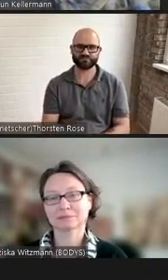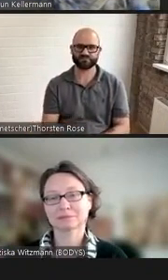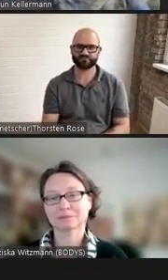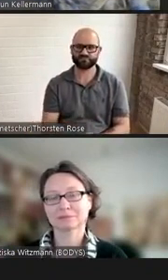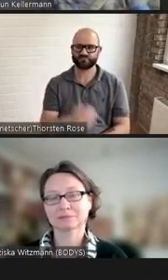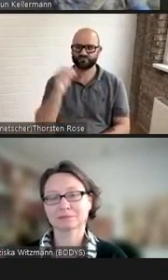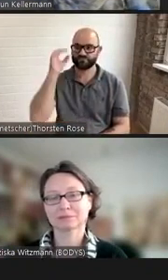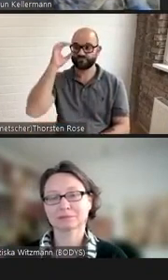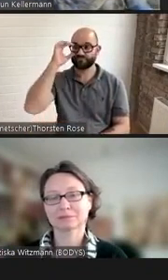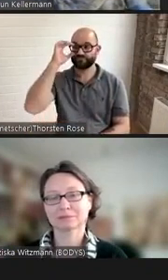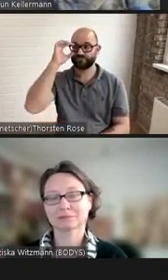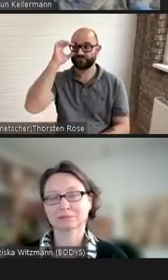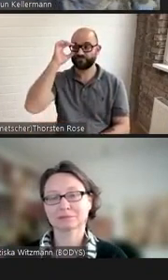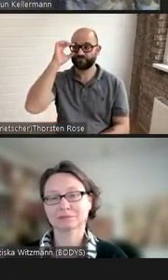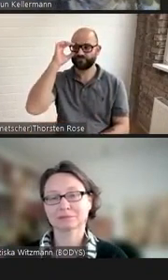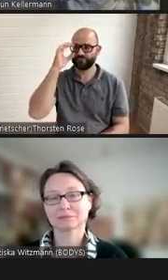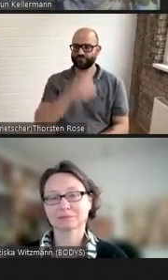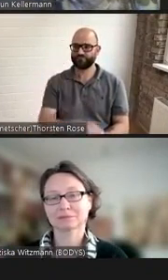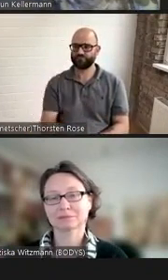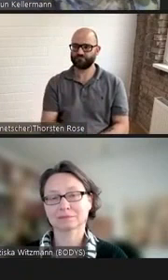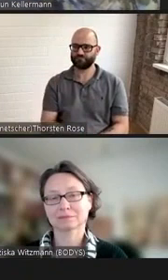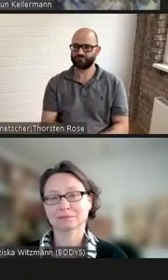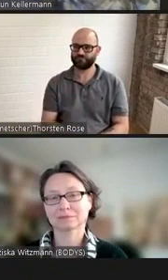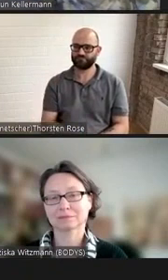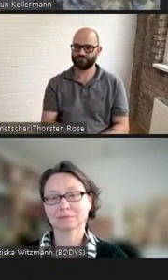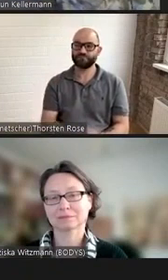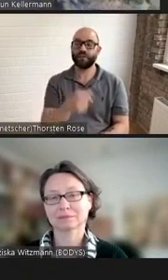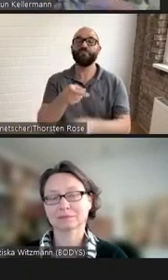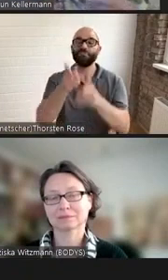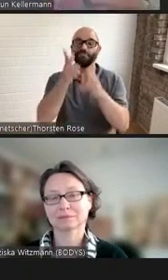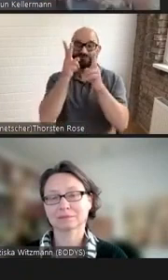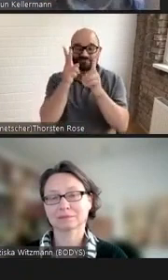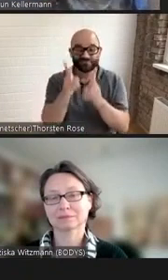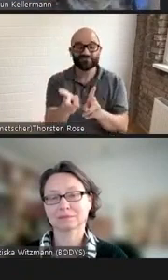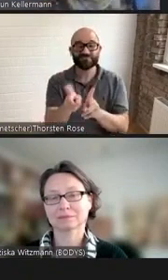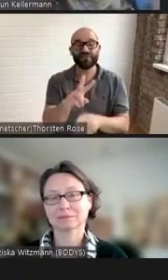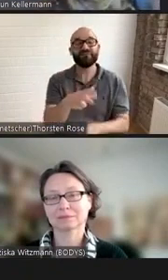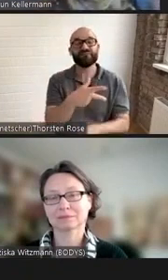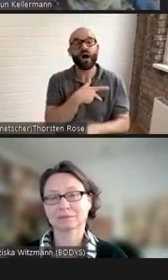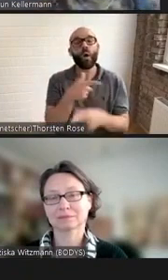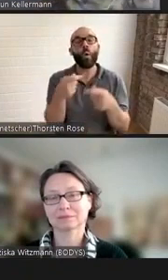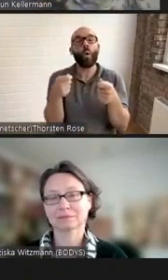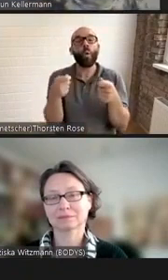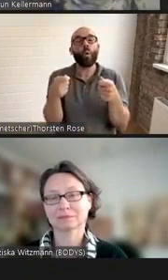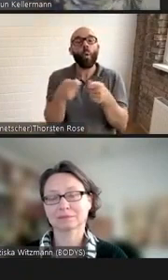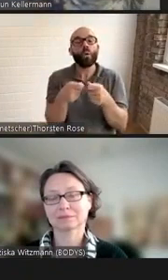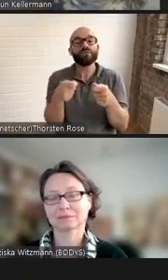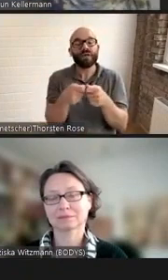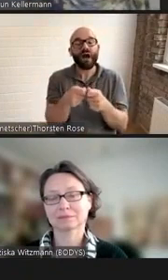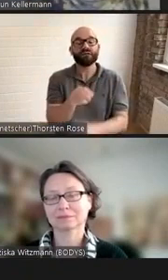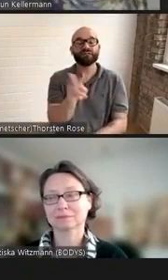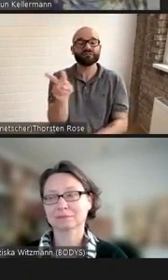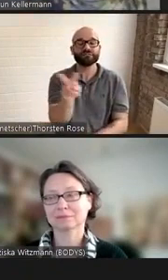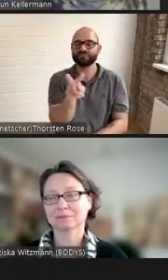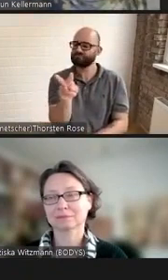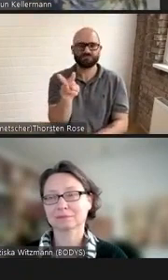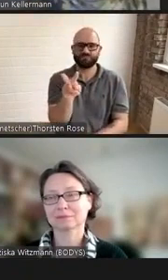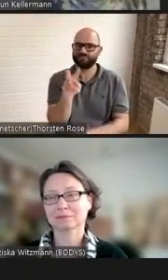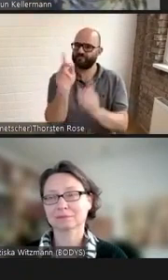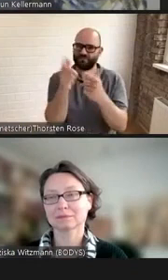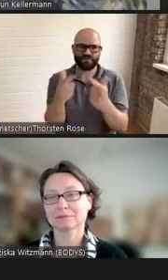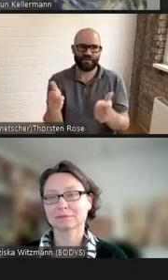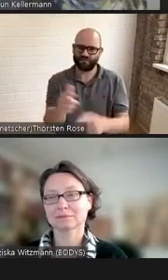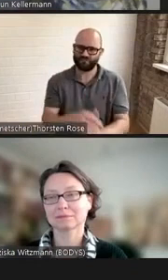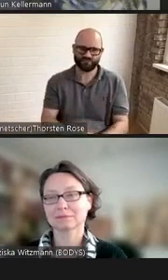Kontaktaufnahme findet aber zwischen den beiden nicht statt und am Ende nimmt sich